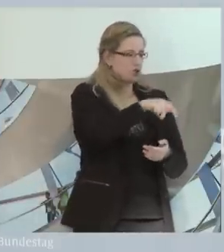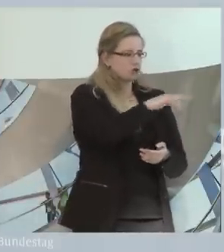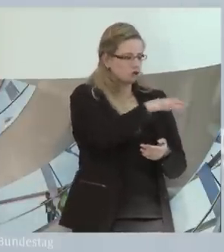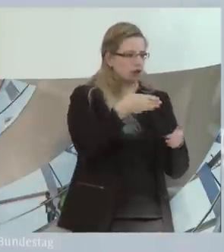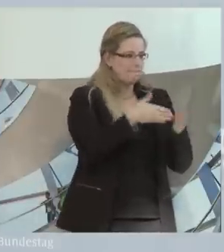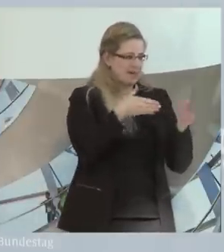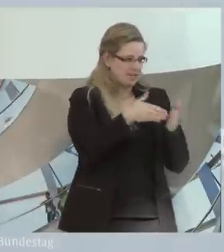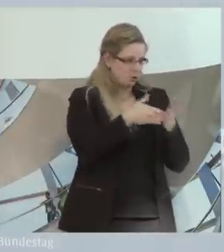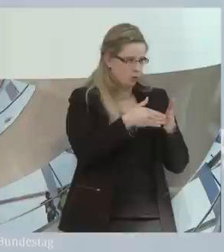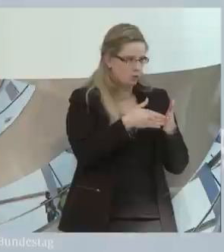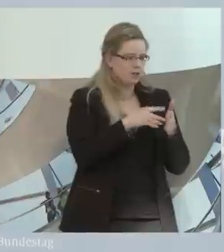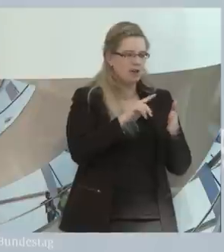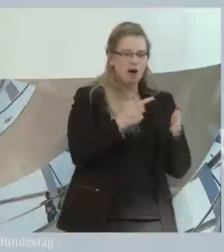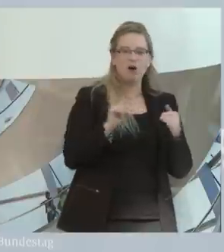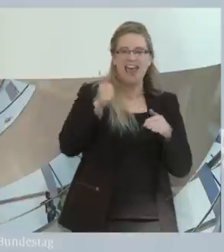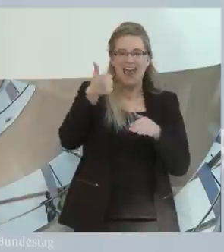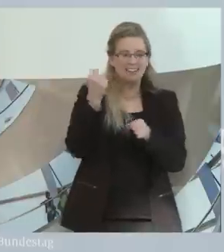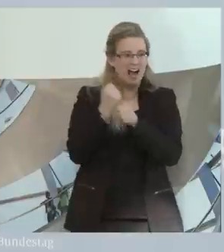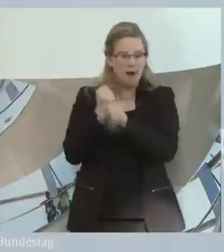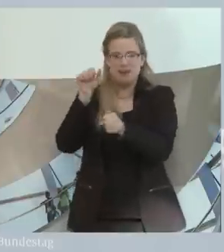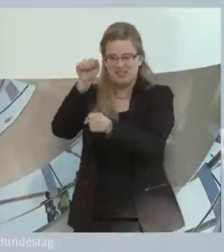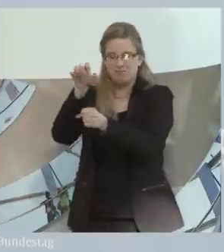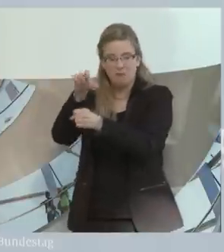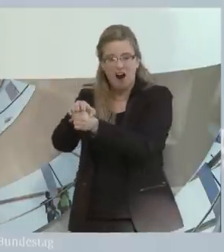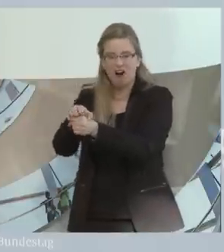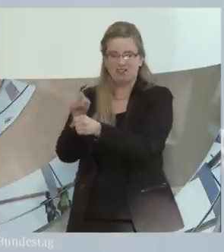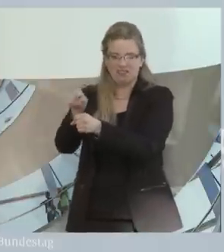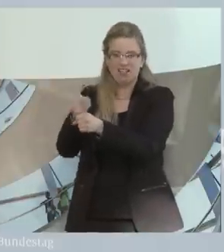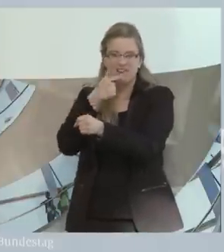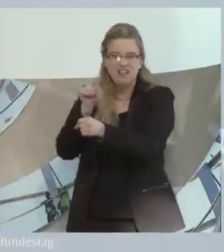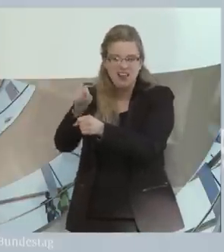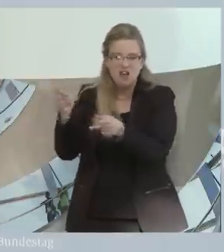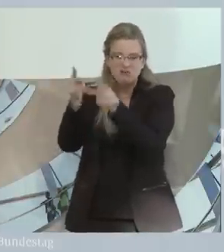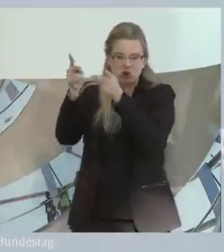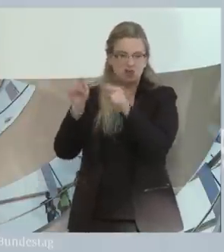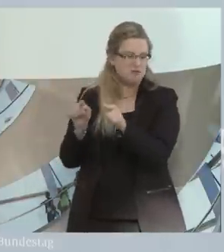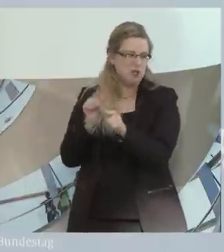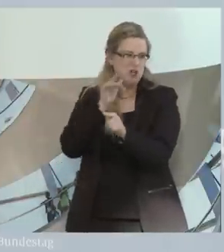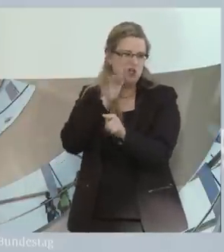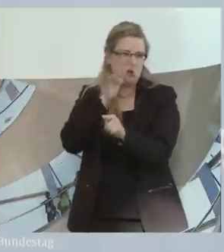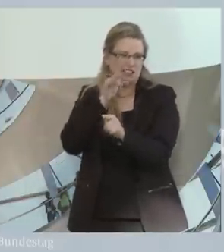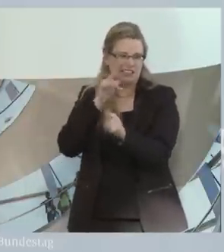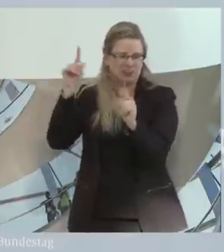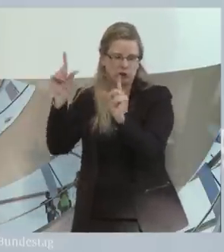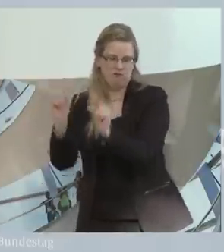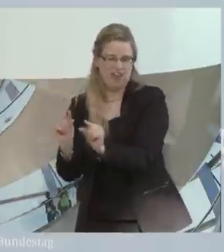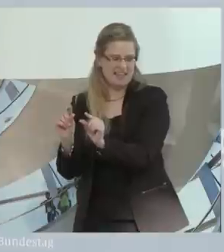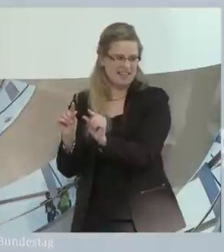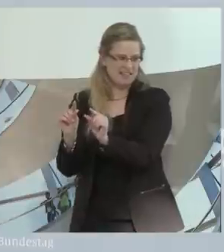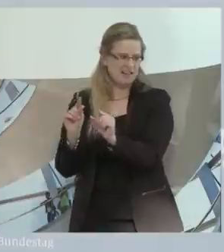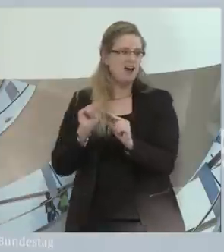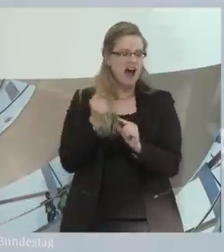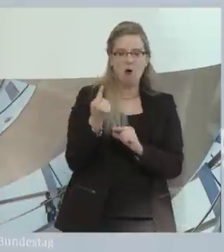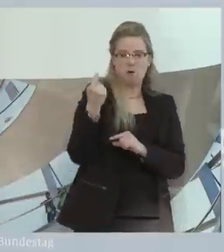am Arbeitsleben auch auf dem ersten Arbeitsmarkt zu fördern, wird noch zu wenig wahrgenommen. Gerade der Eingangsbereich, in dem